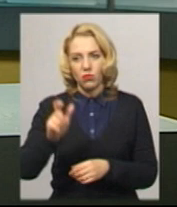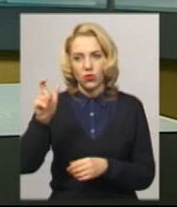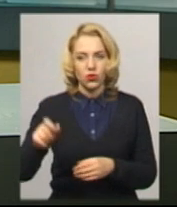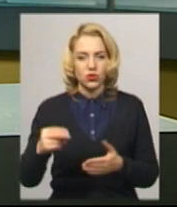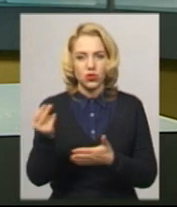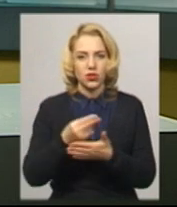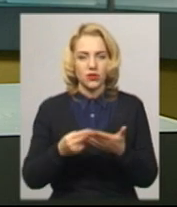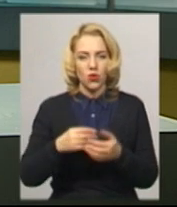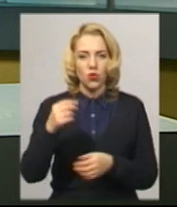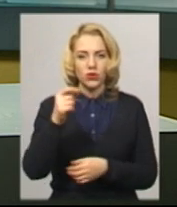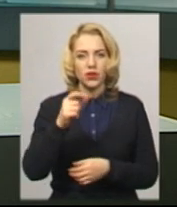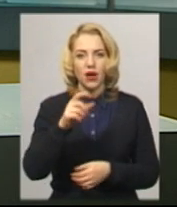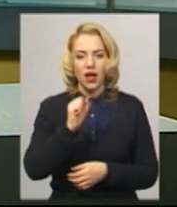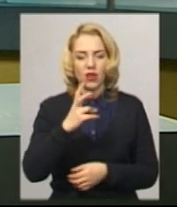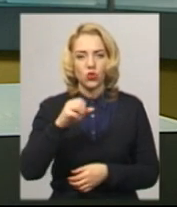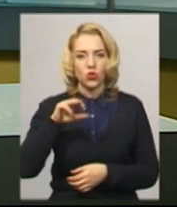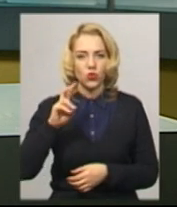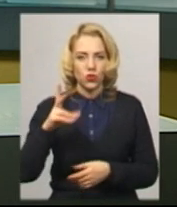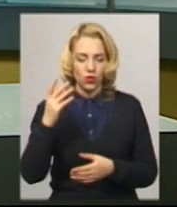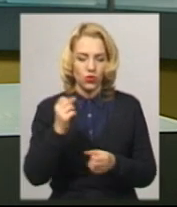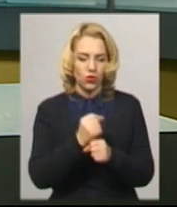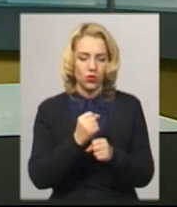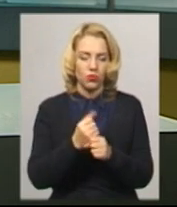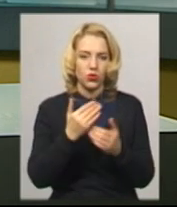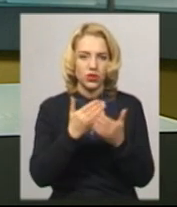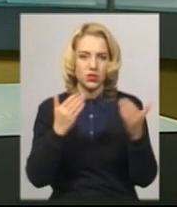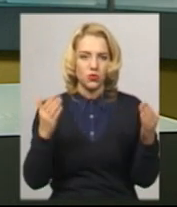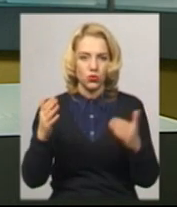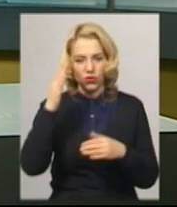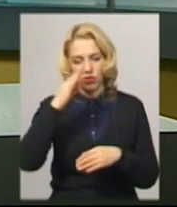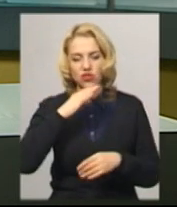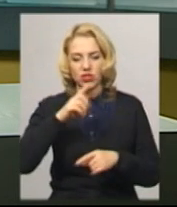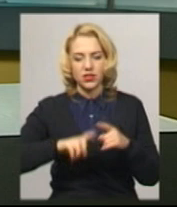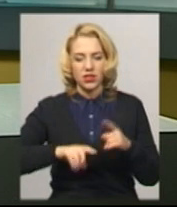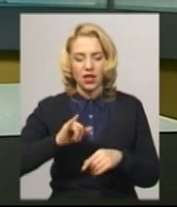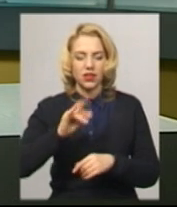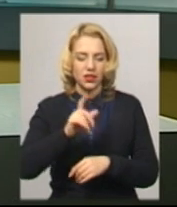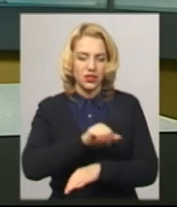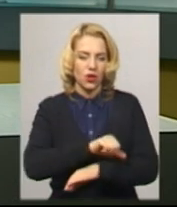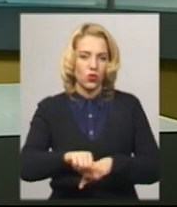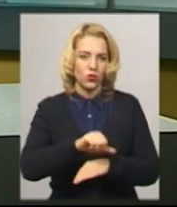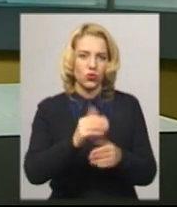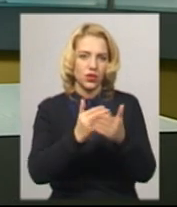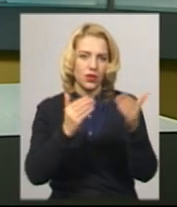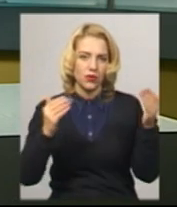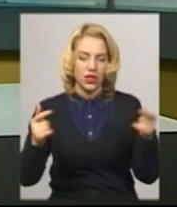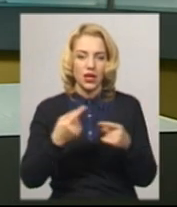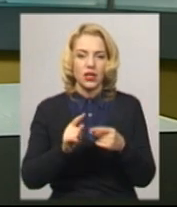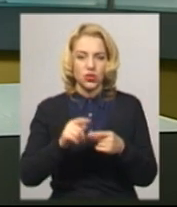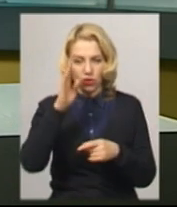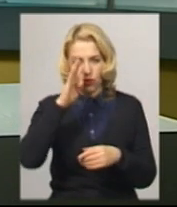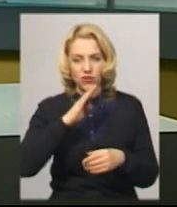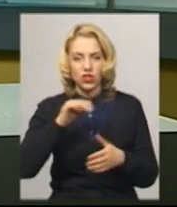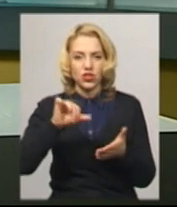Олександр Антонюк. Його роботи експонують у вітчизняних та закордонних галереях. Чоловік – член Національної спілки художників України.